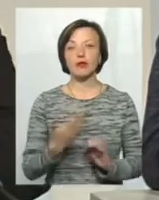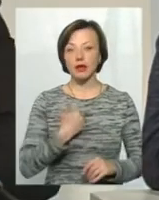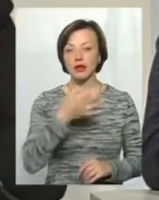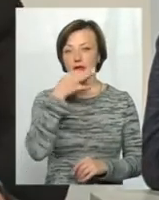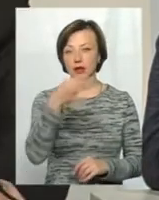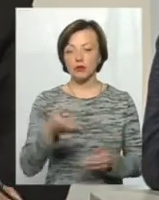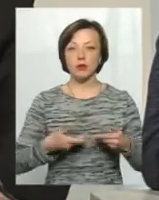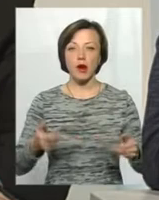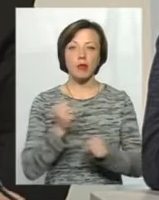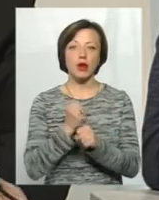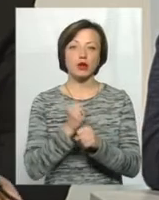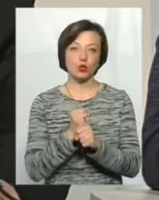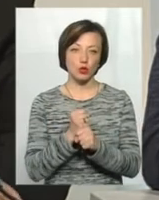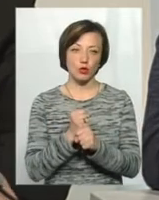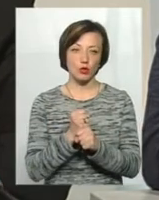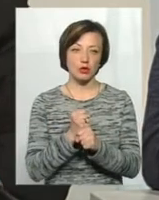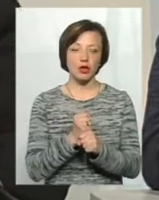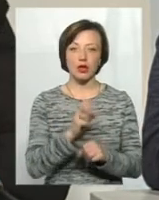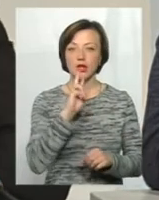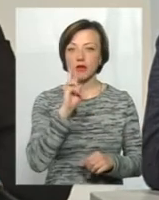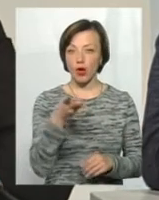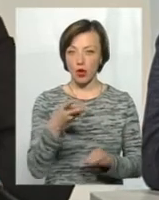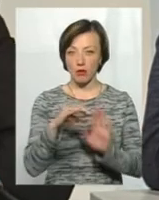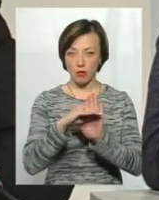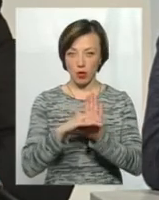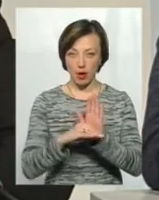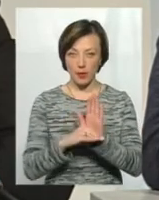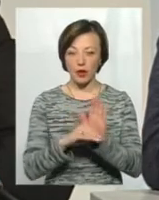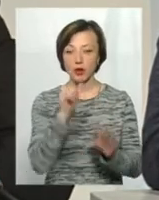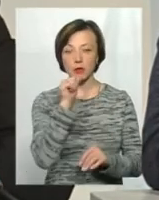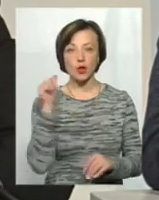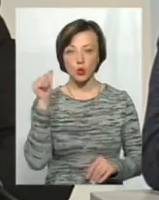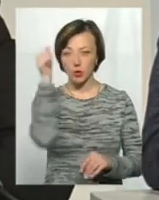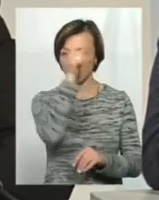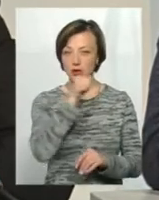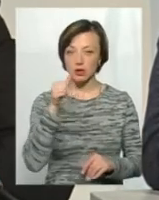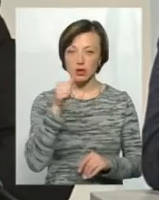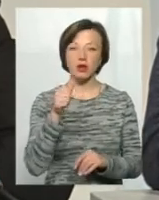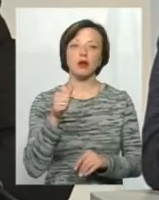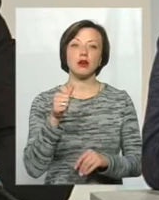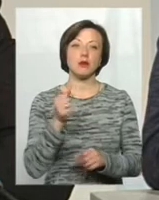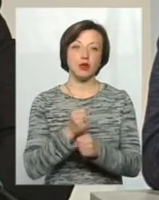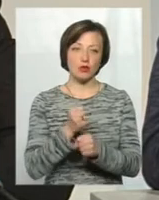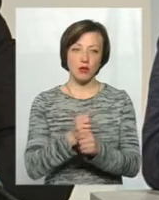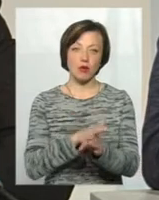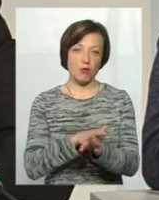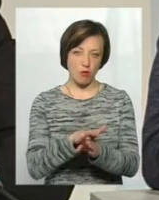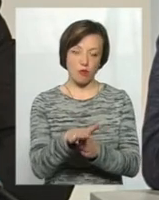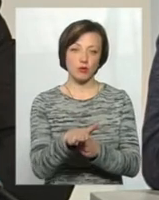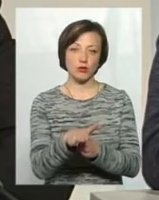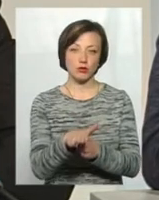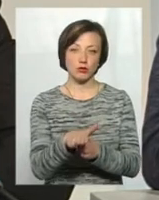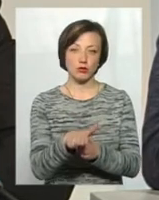працюємо два роки існує програма, але минулий рік ми повноцінно працювали по цій програмі.